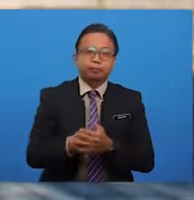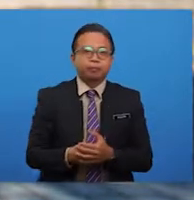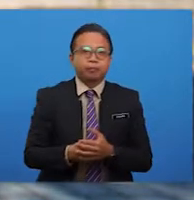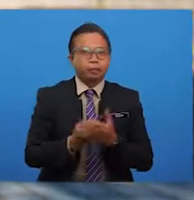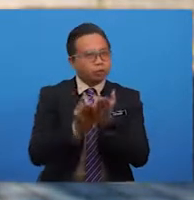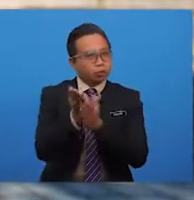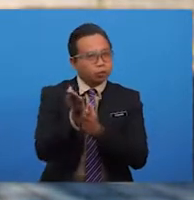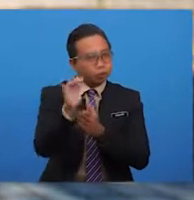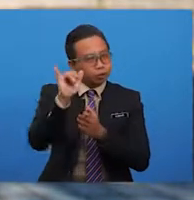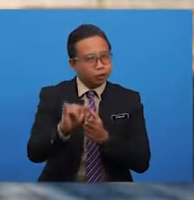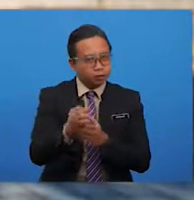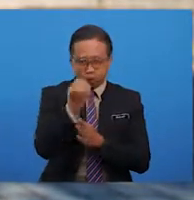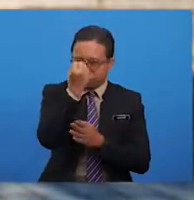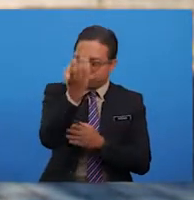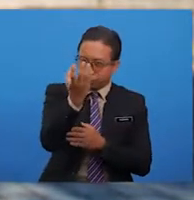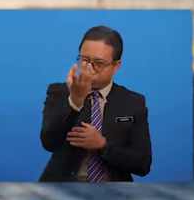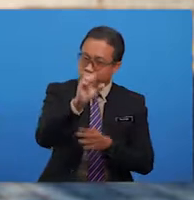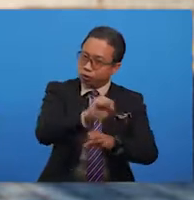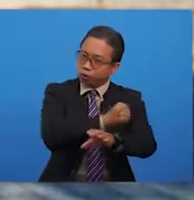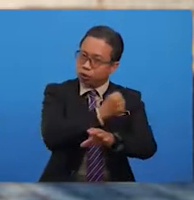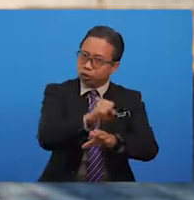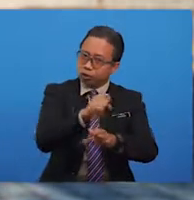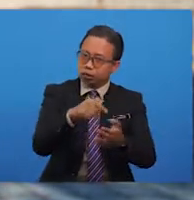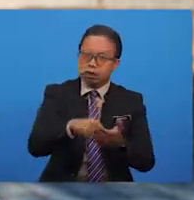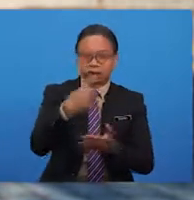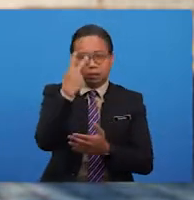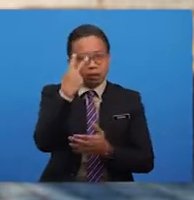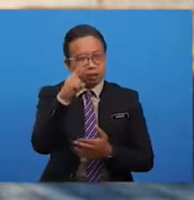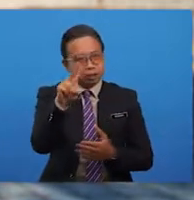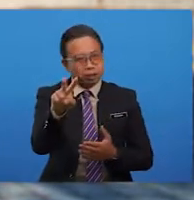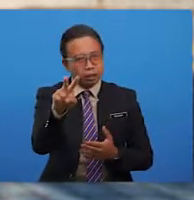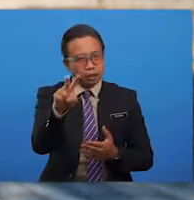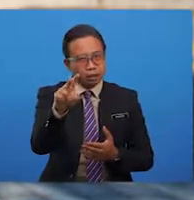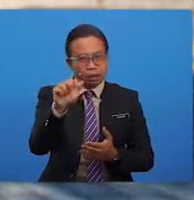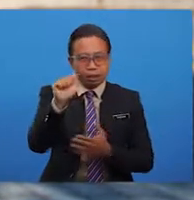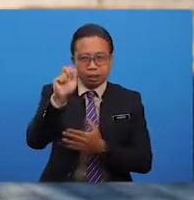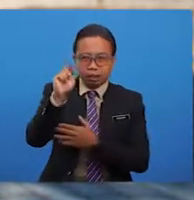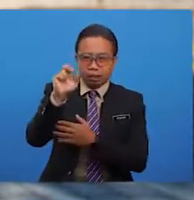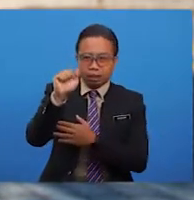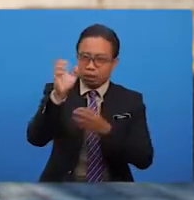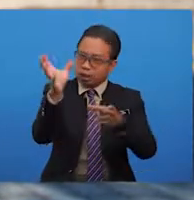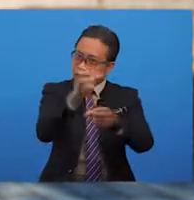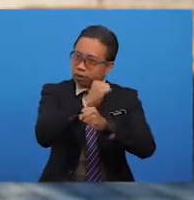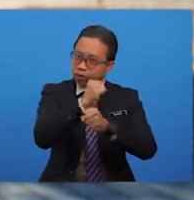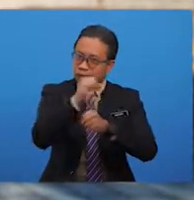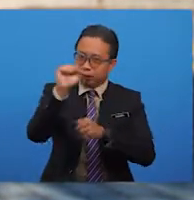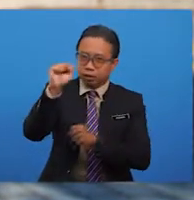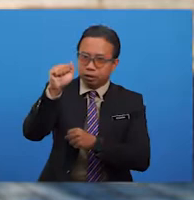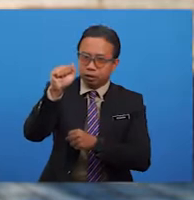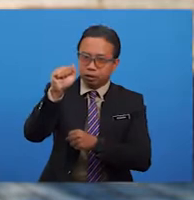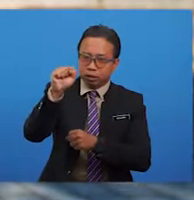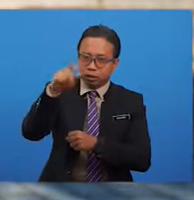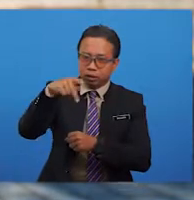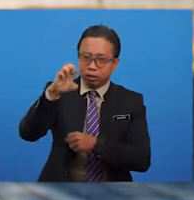kita akan kupas pula sajak ini untuk melihat analisis aspek bagi komponen